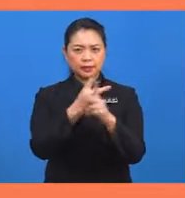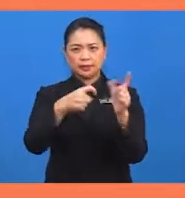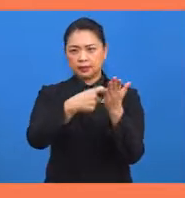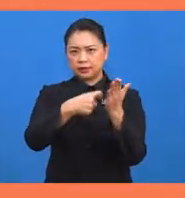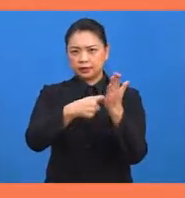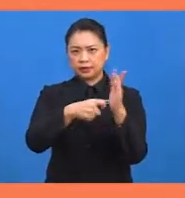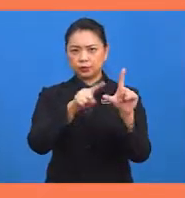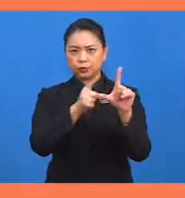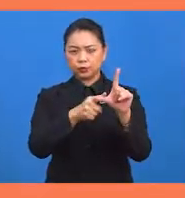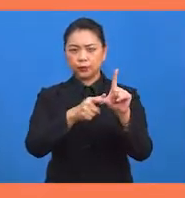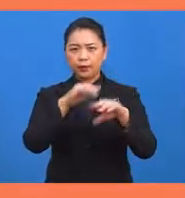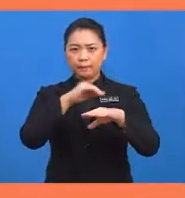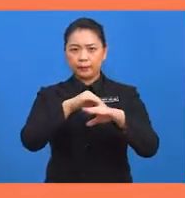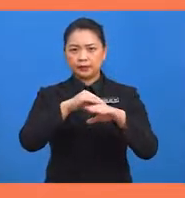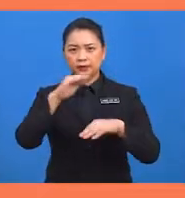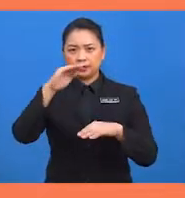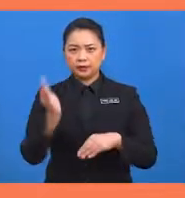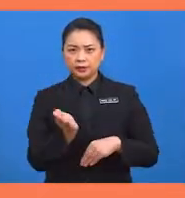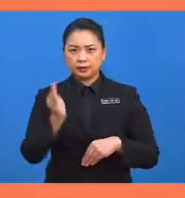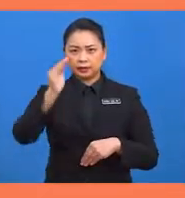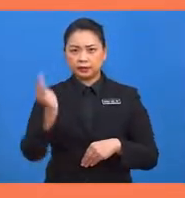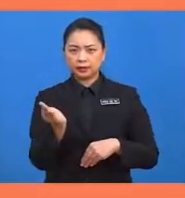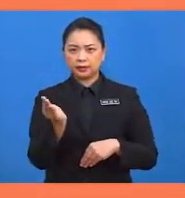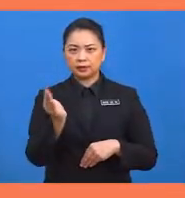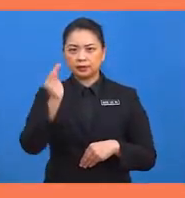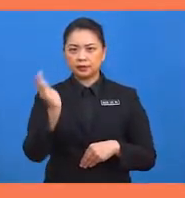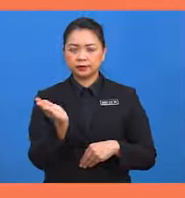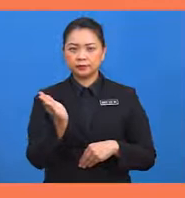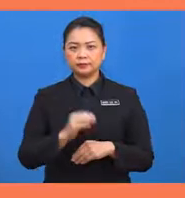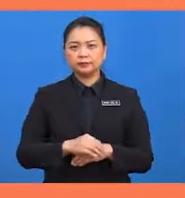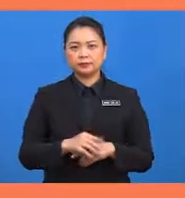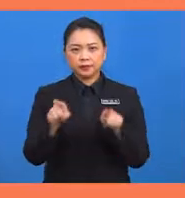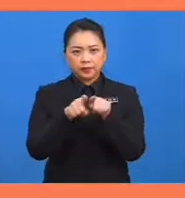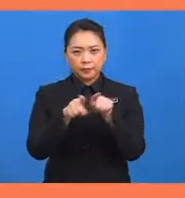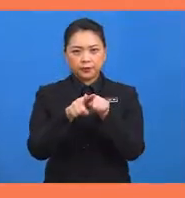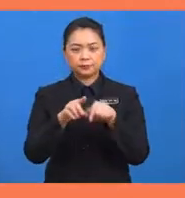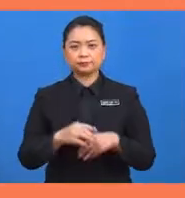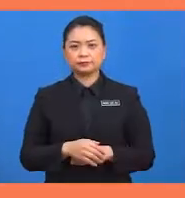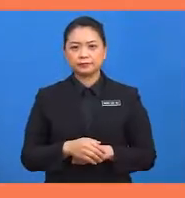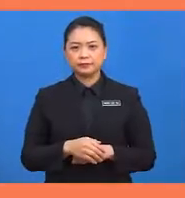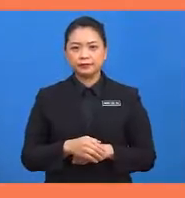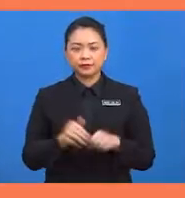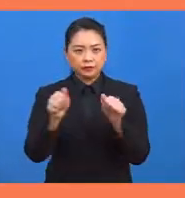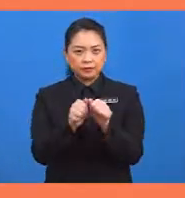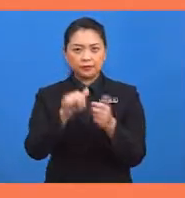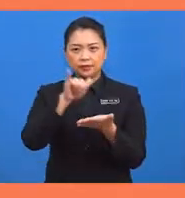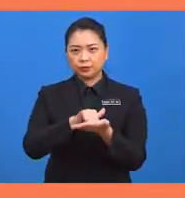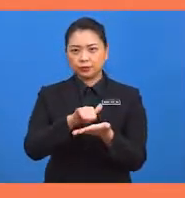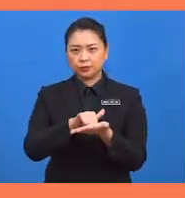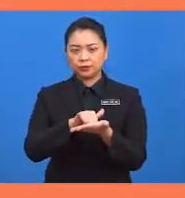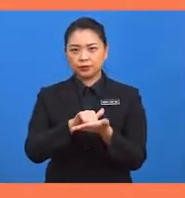sudutnya pada lilitan bulatan yang dicangkung oleh lengkok yang sama? Dengan itu,